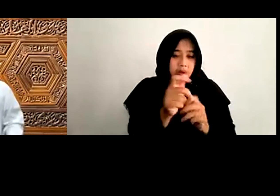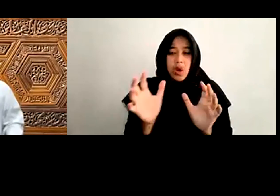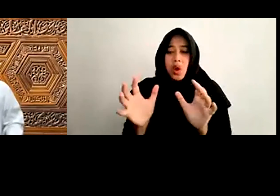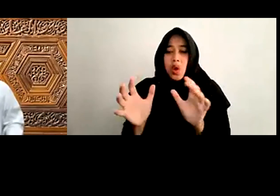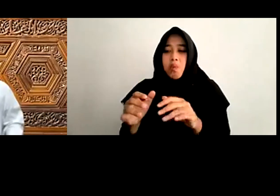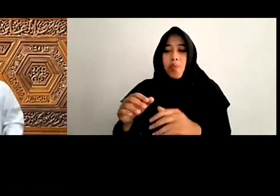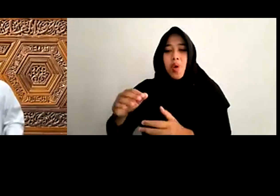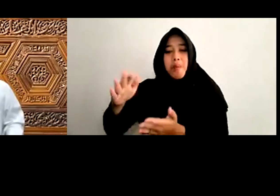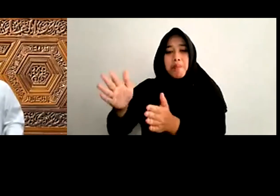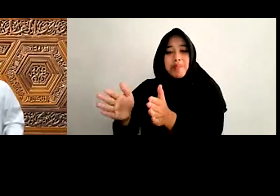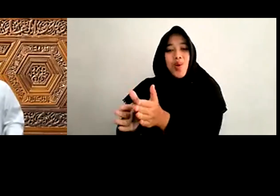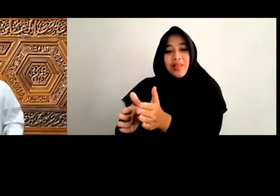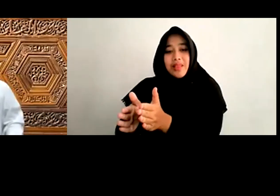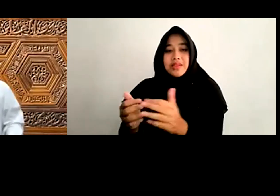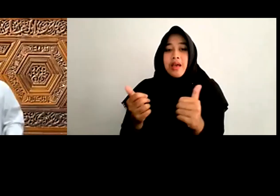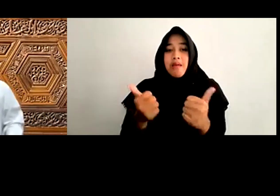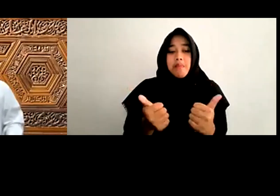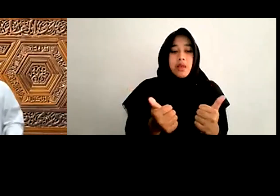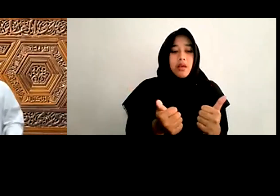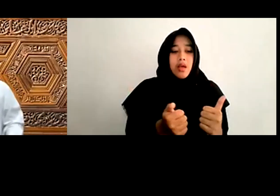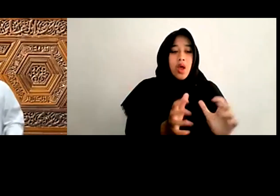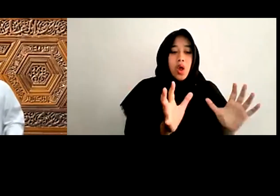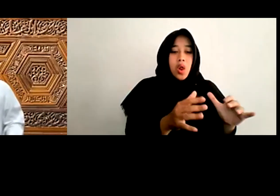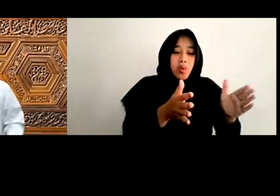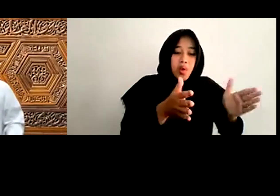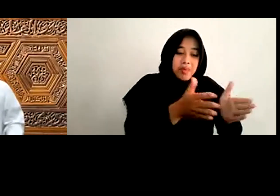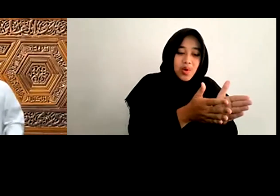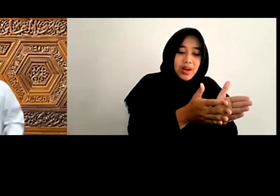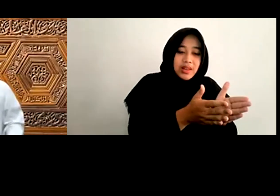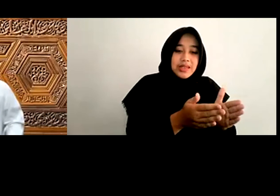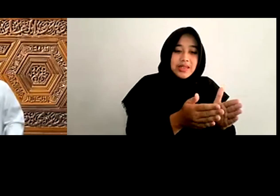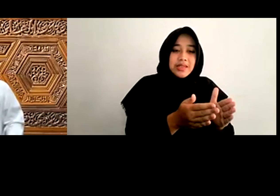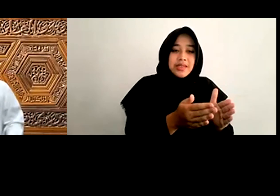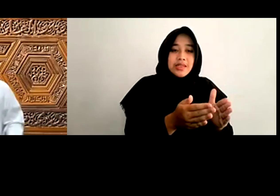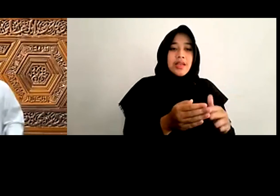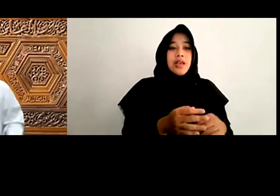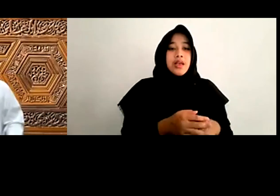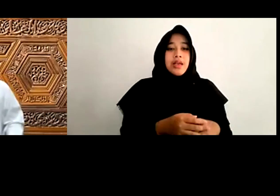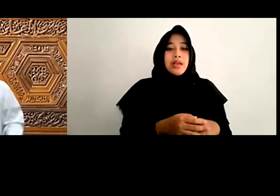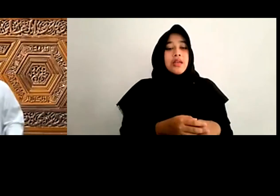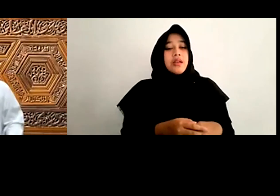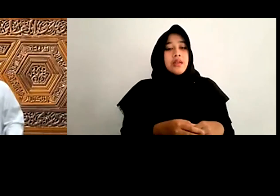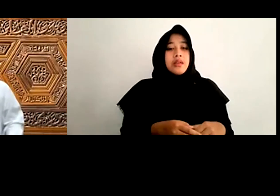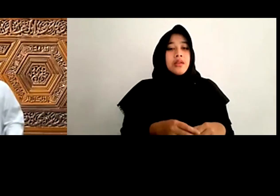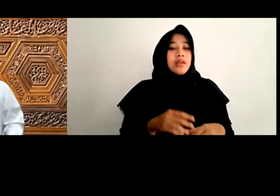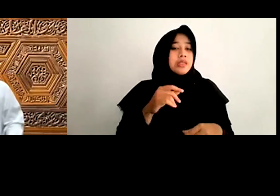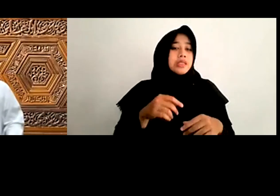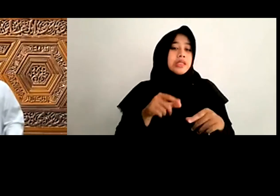Jenis Kelamin Minoritas Suku Minoritas Adat Maupun Minoritas